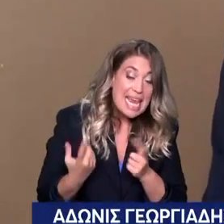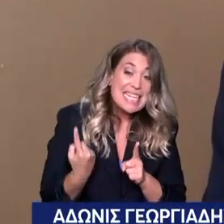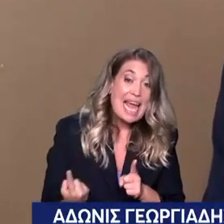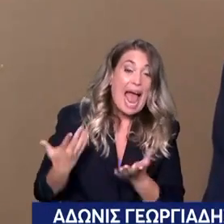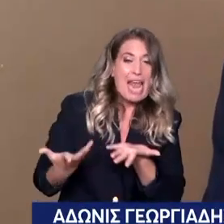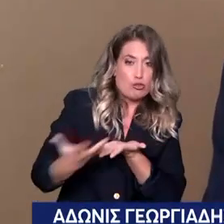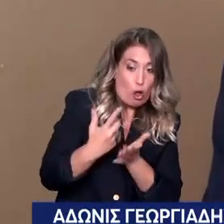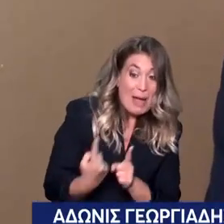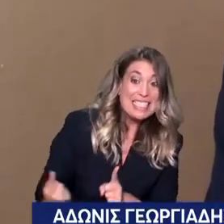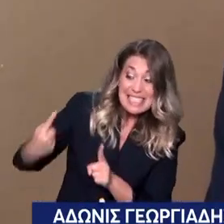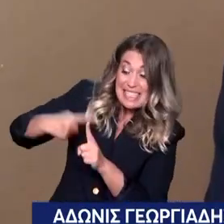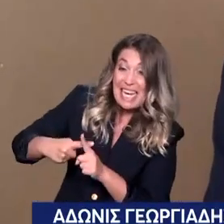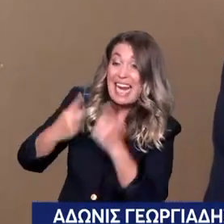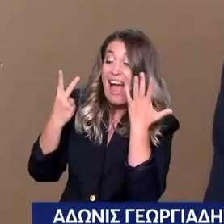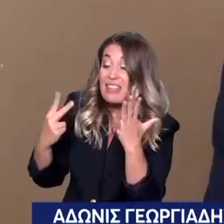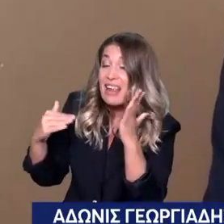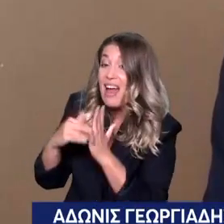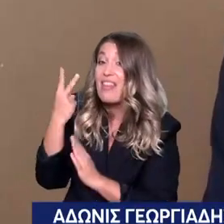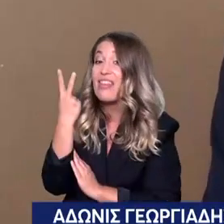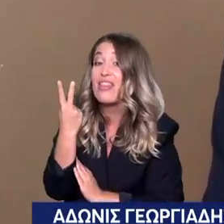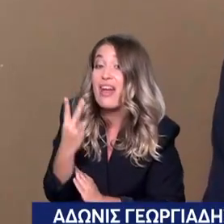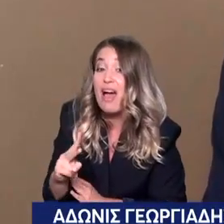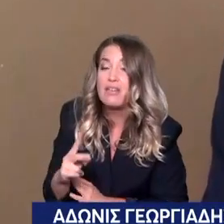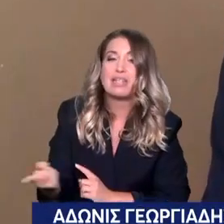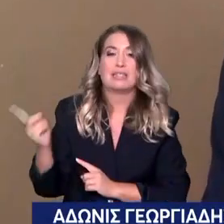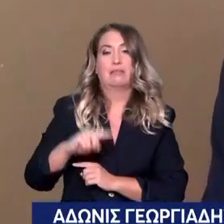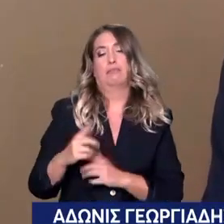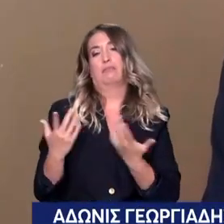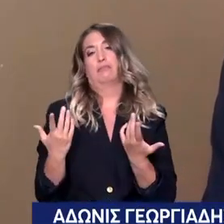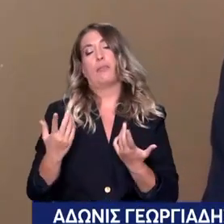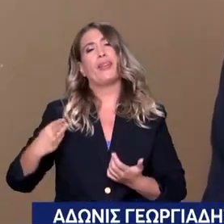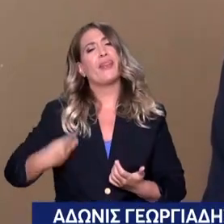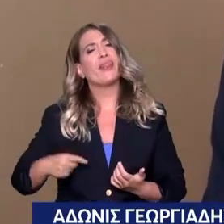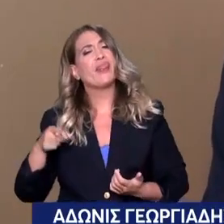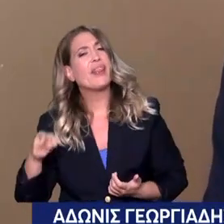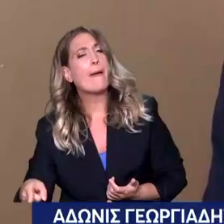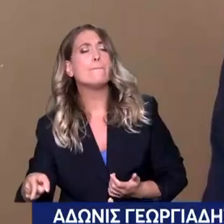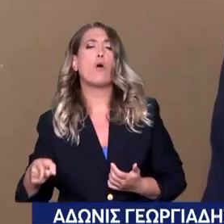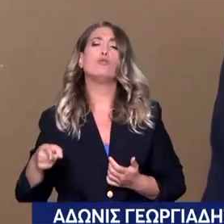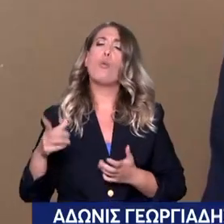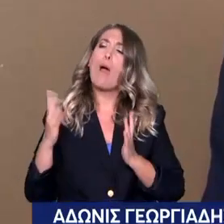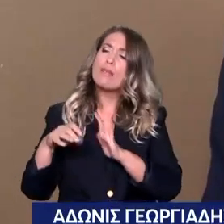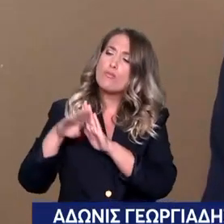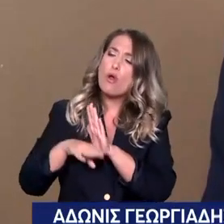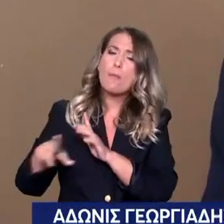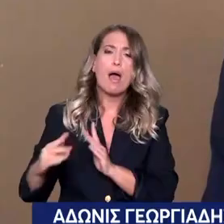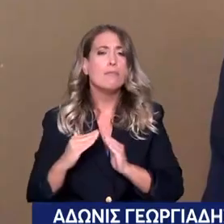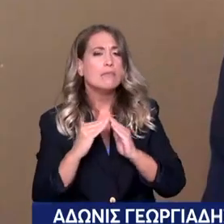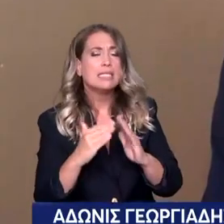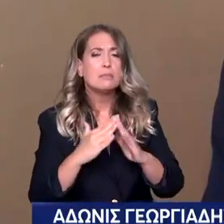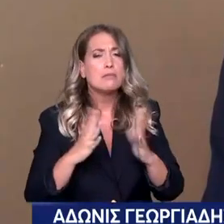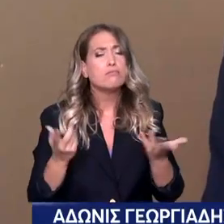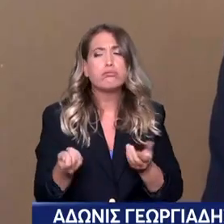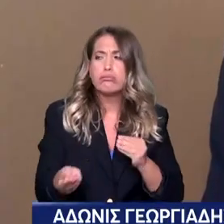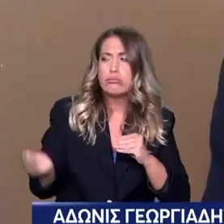χρόνο για έναν ευρώ και συν την παροχή σπιτιού, αν το θέλει ο Δήμος, από την τοπική αυτοδιοίκηση δηλαδή, θα μπορούσαν να είναι περίπου αλλά τόσα.